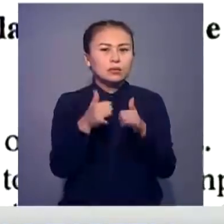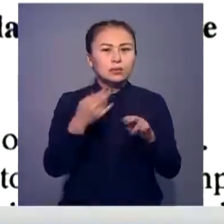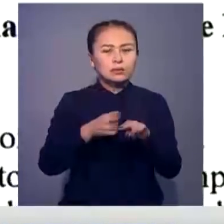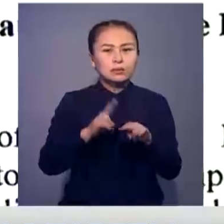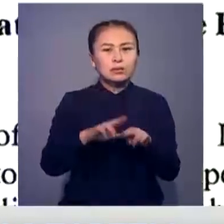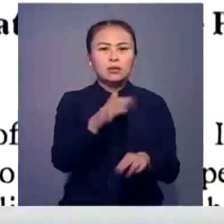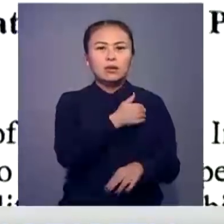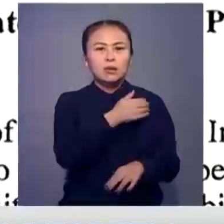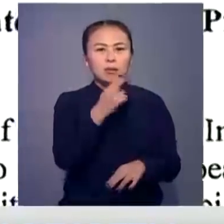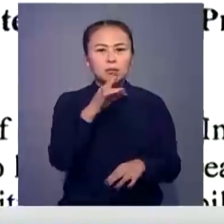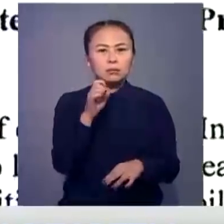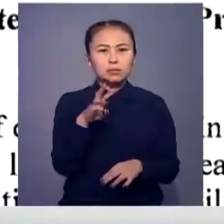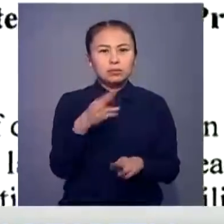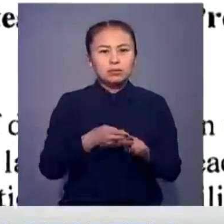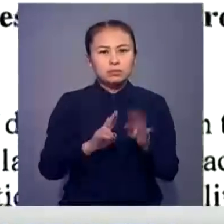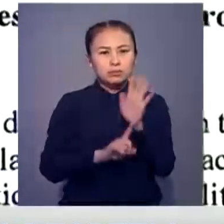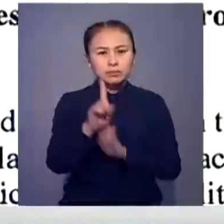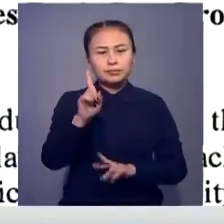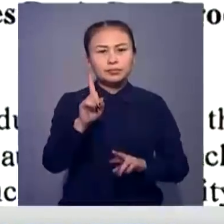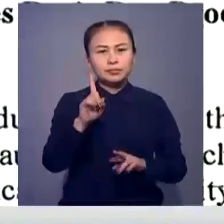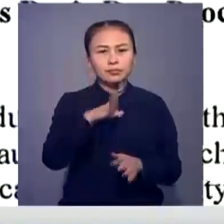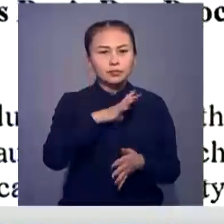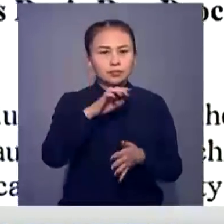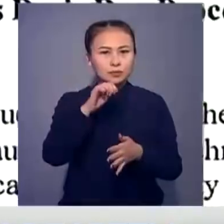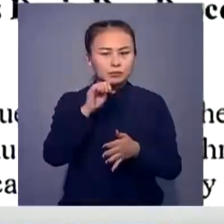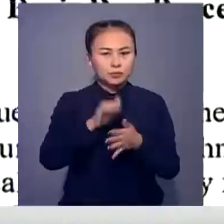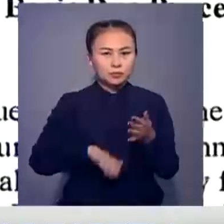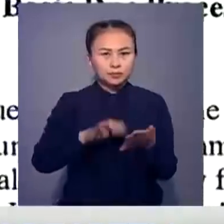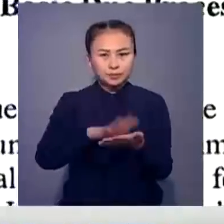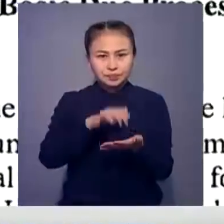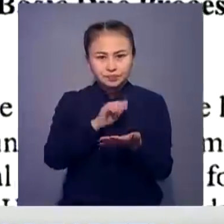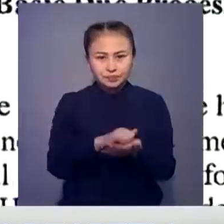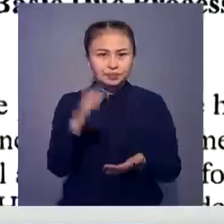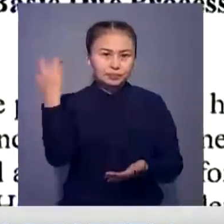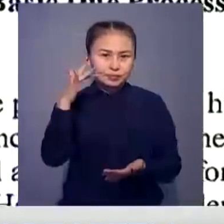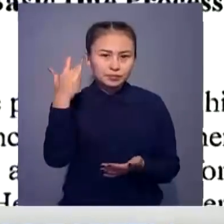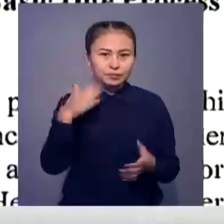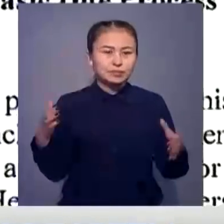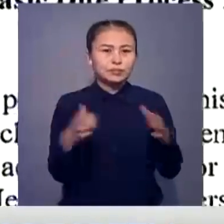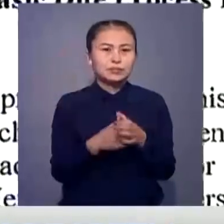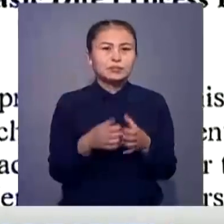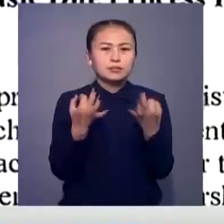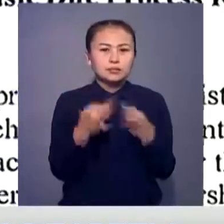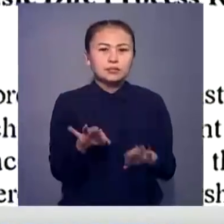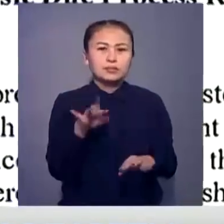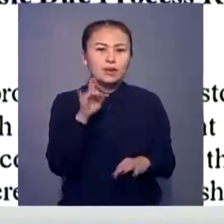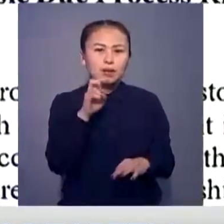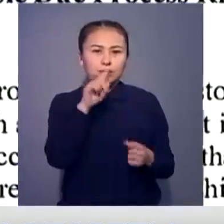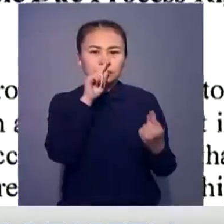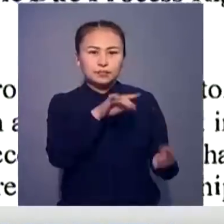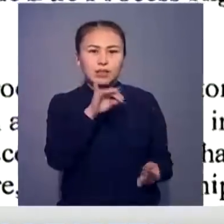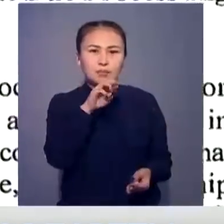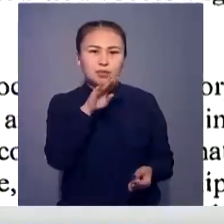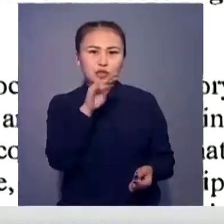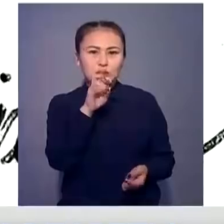арқылы сөйлесем деп Дональд Трамптың басы дауға қалған еді. Осан кейін Ақшы өкілдер палатасындағы демократтар Трампқа